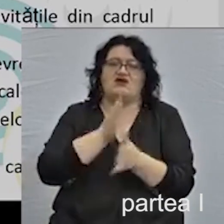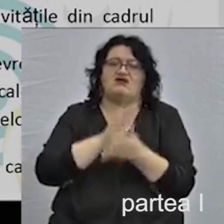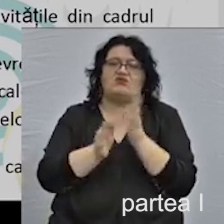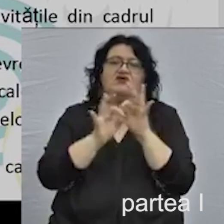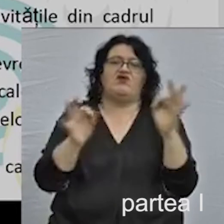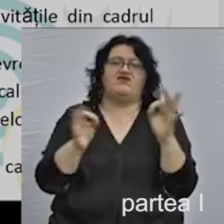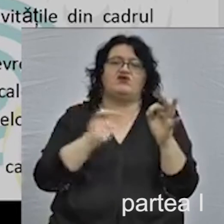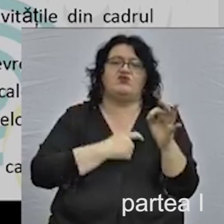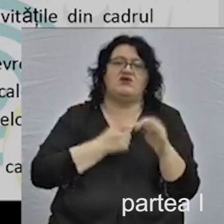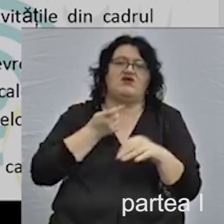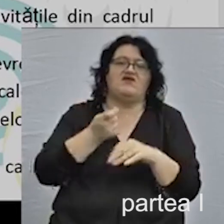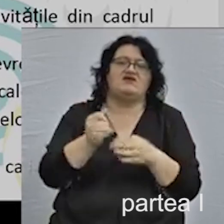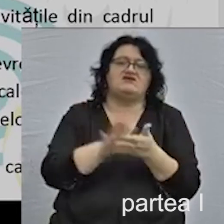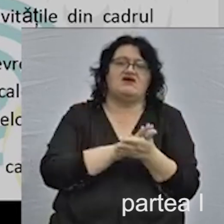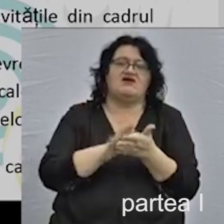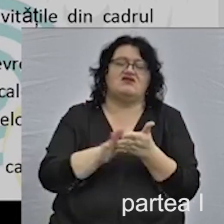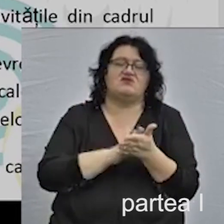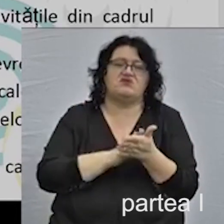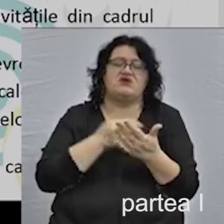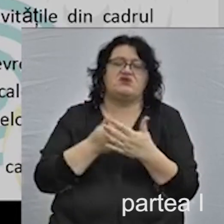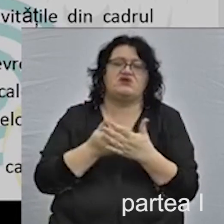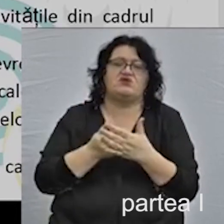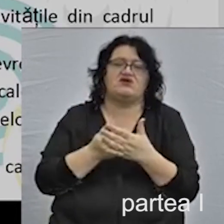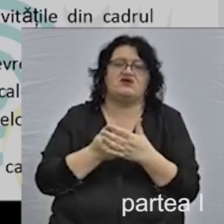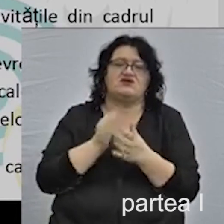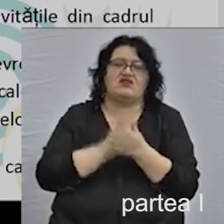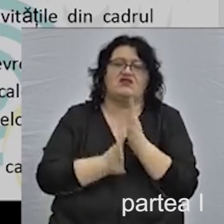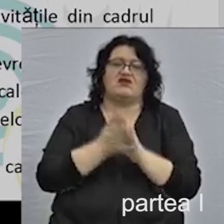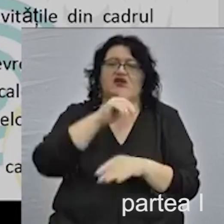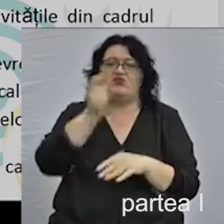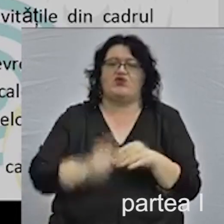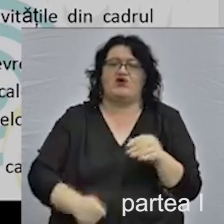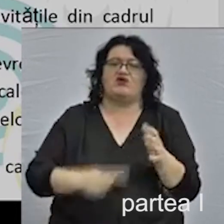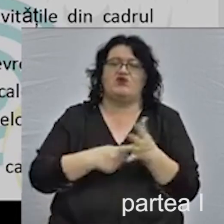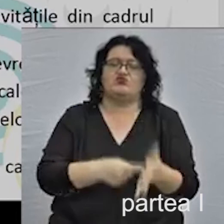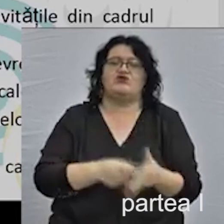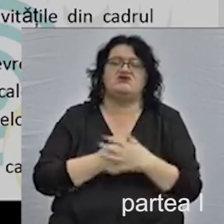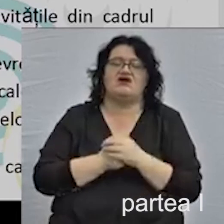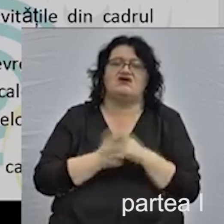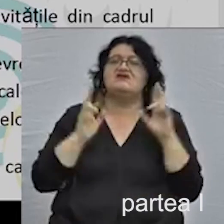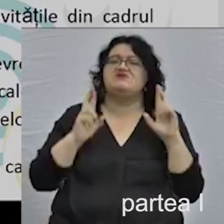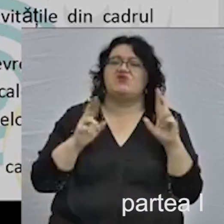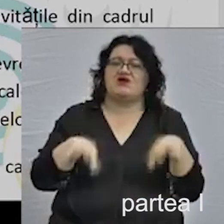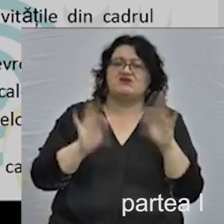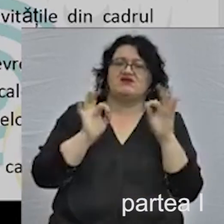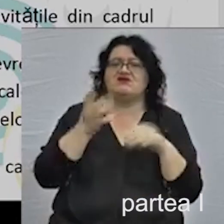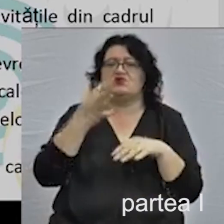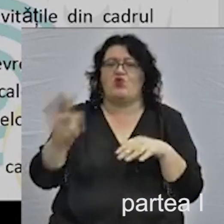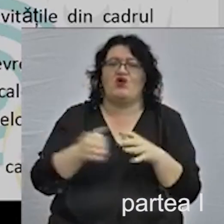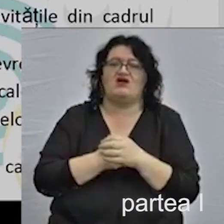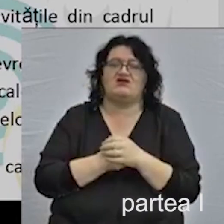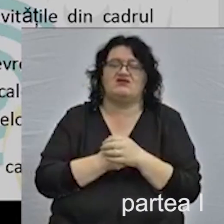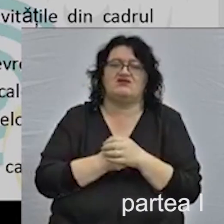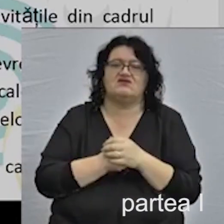nu mai putem finanța absolut nimic pentru că s-a încheiat această posibilitate, sperăm să găsim o altă